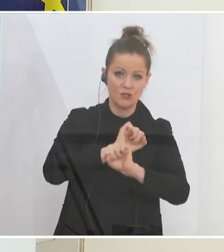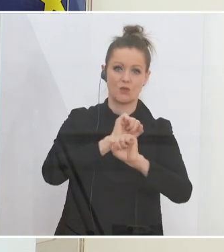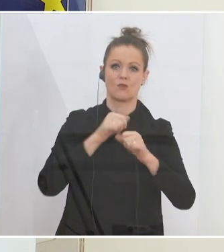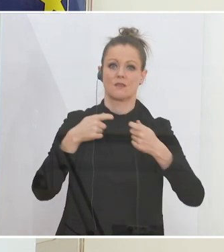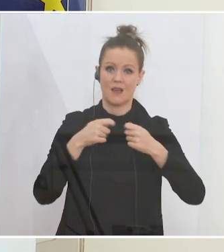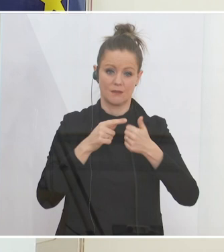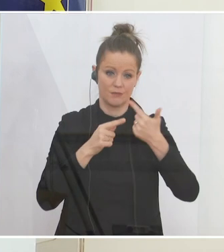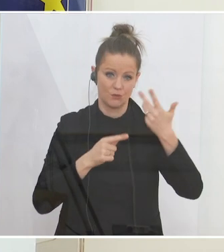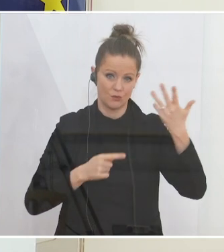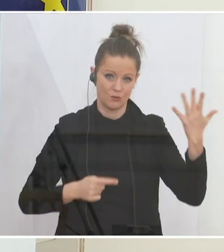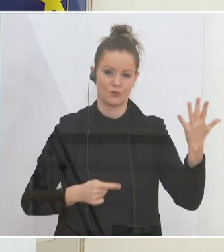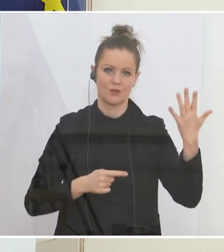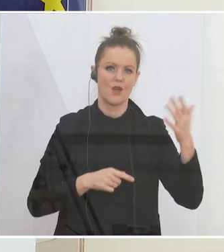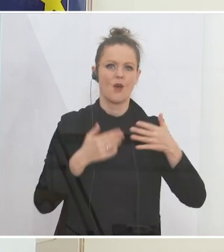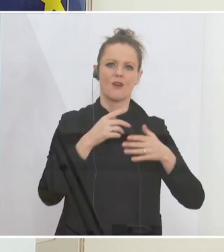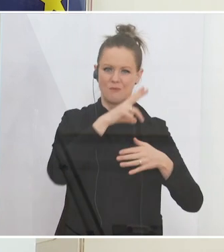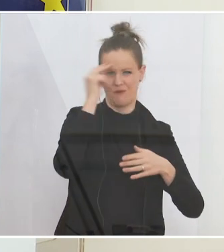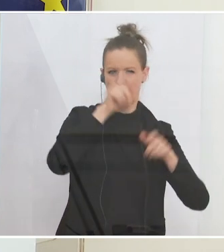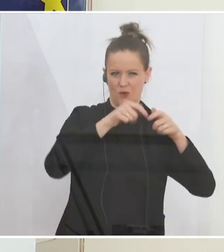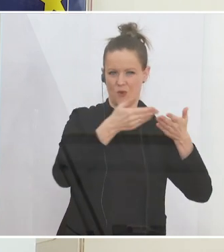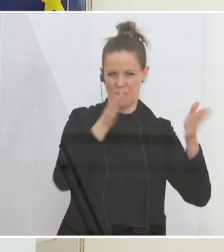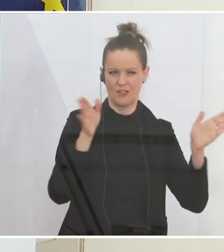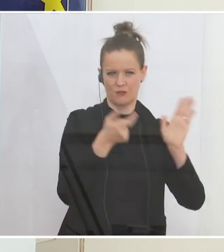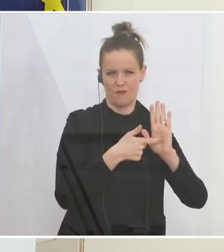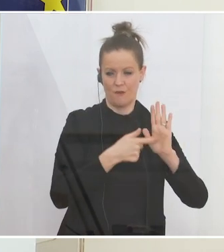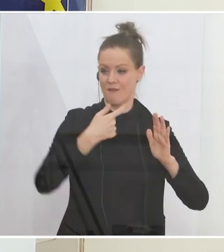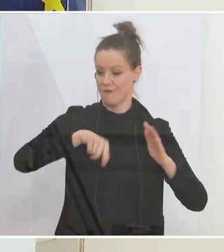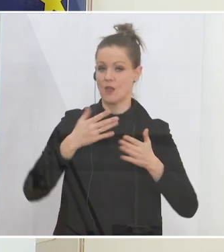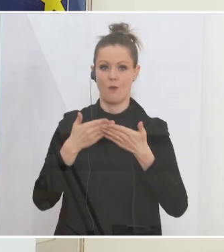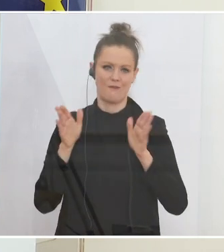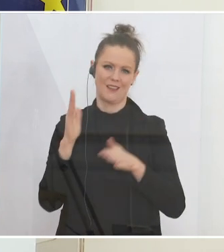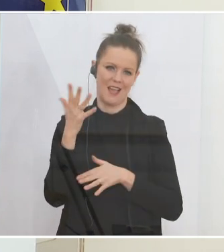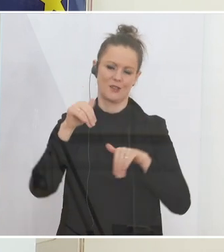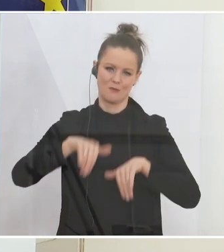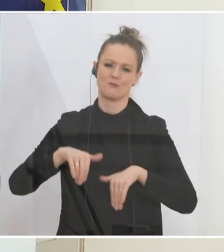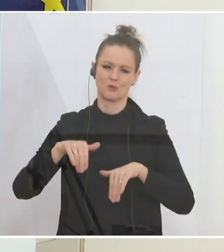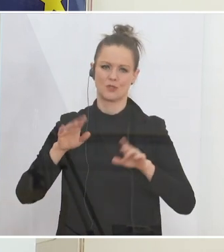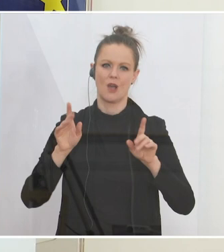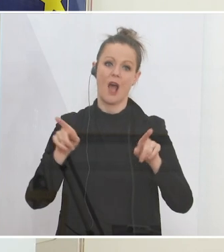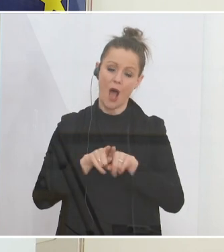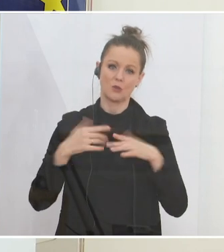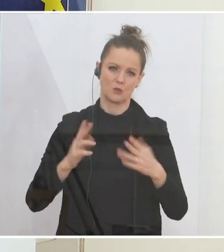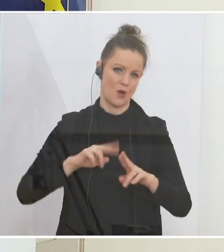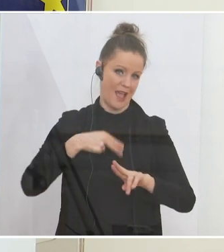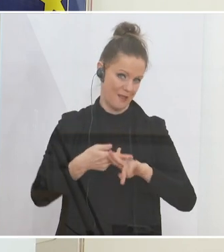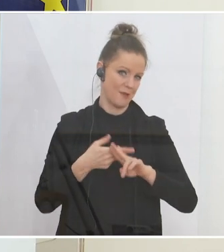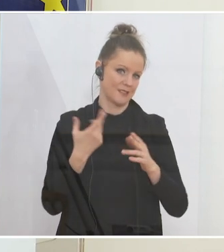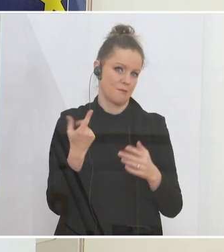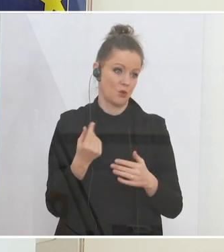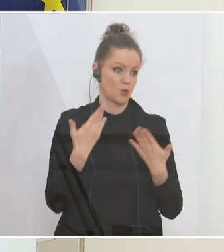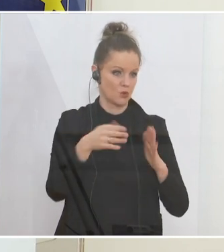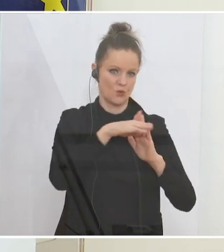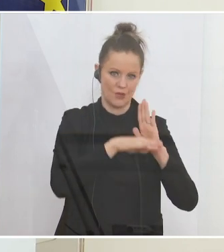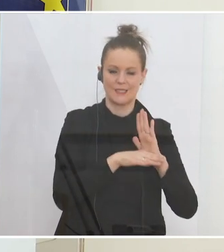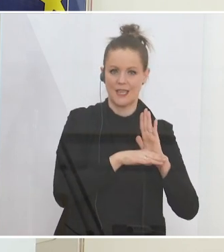von der Öffentlichkeit immer eingefordert ist, das müssen wir natürlich als öffentliche Hand auch liefern, parallel begleitend zu diesem Gesetz.